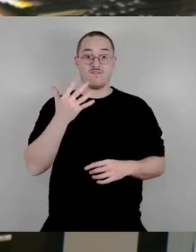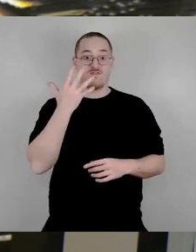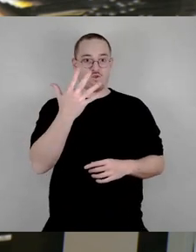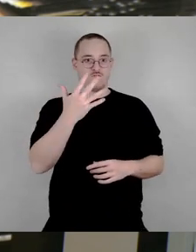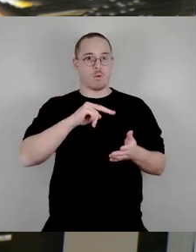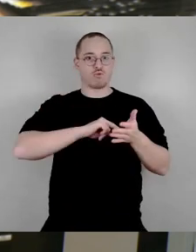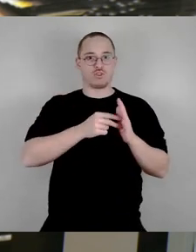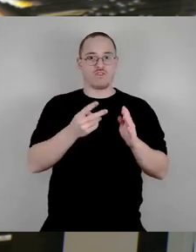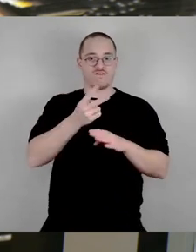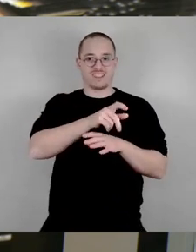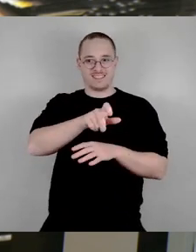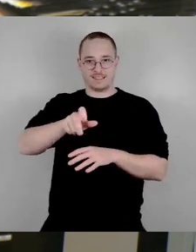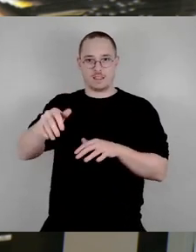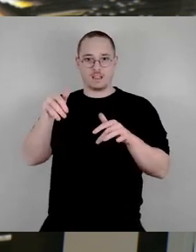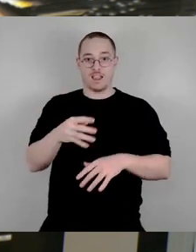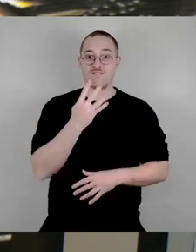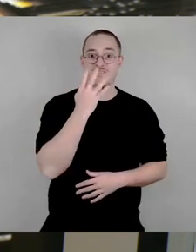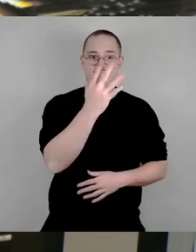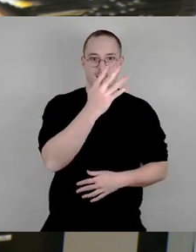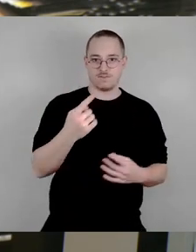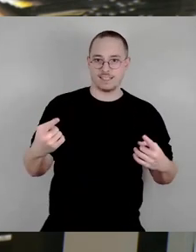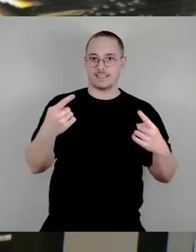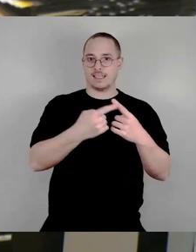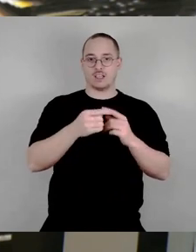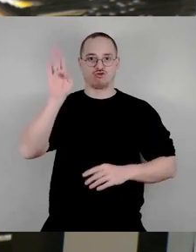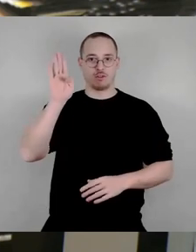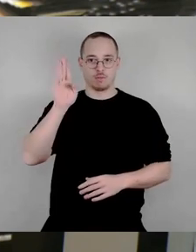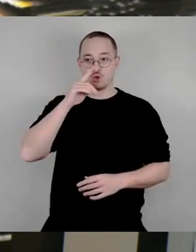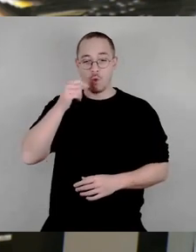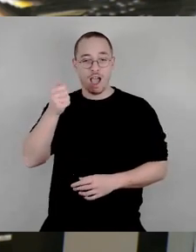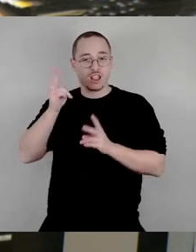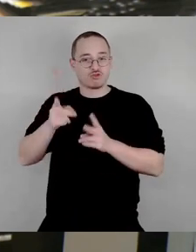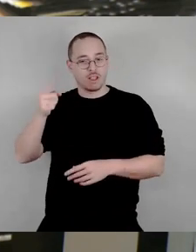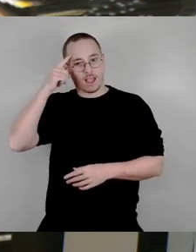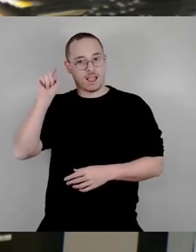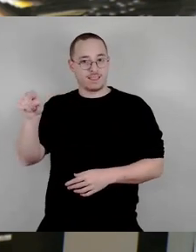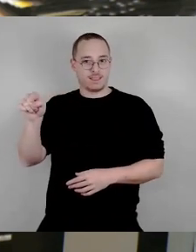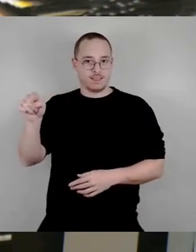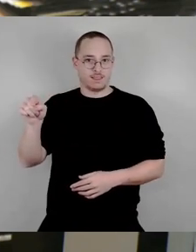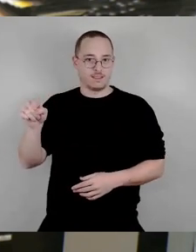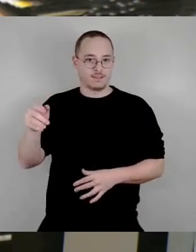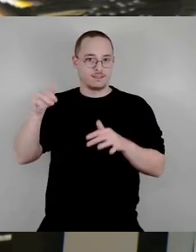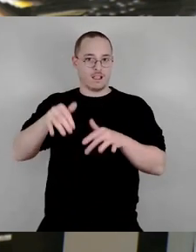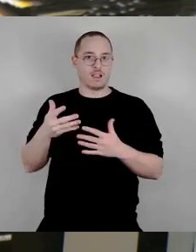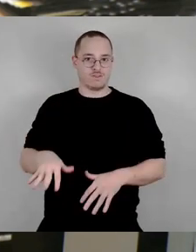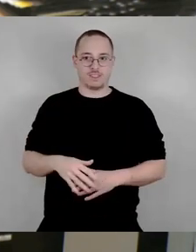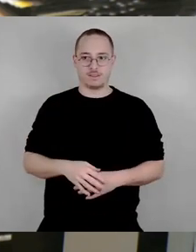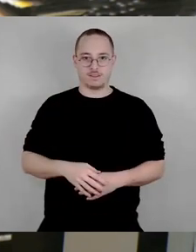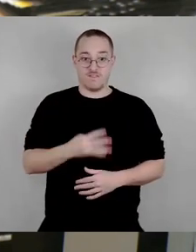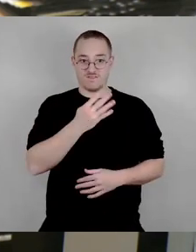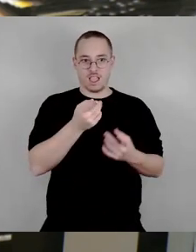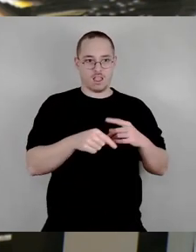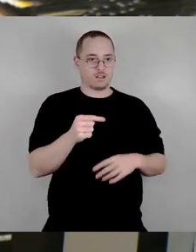Siegernwurf gestimmt haben. Es gab nur einen einzigen Stadtrat, der anwesend war, einen einzigen von fünf, der diesen Siegernwurf als